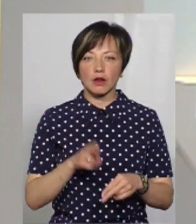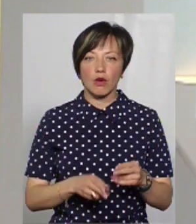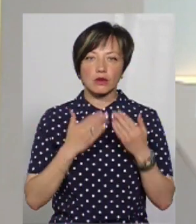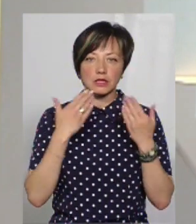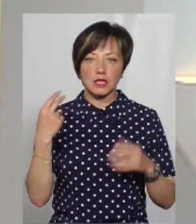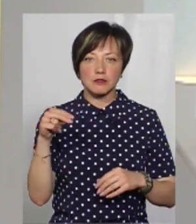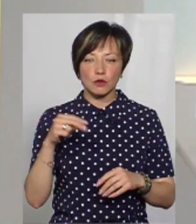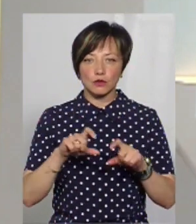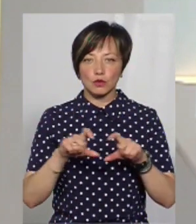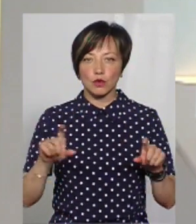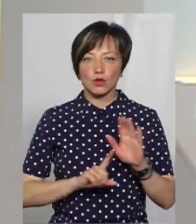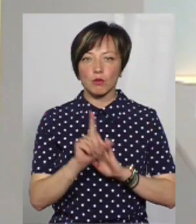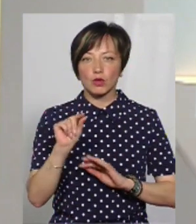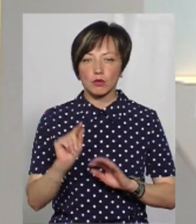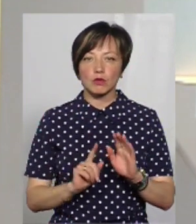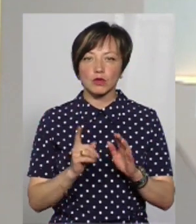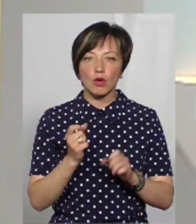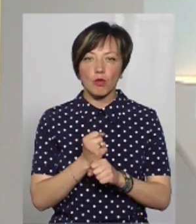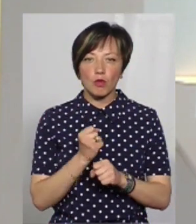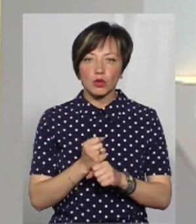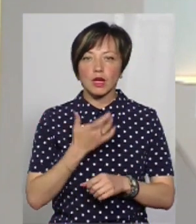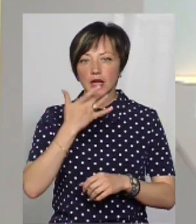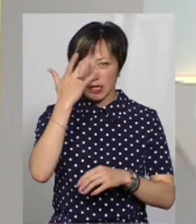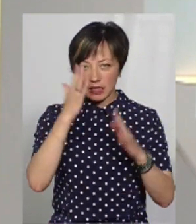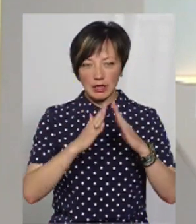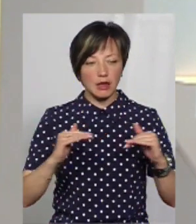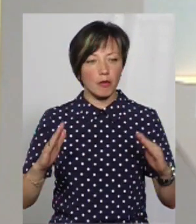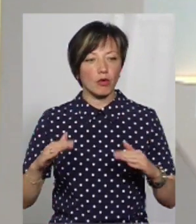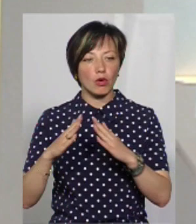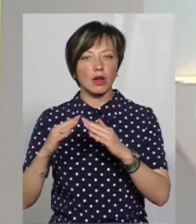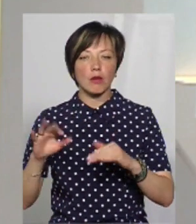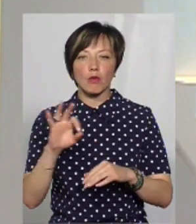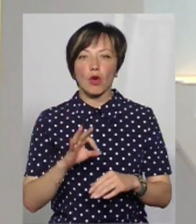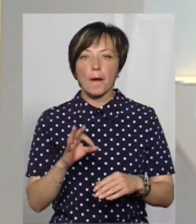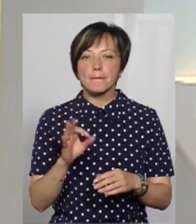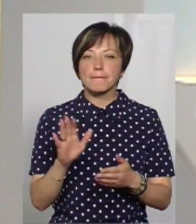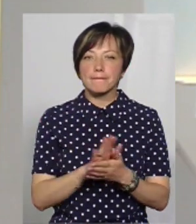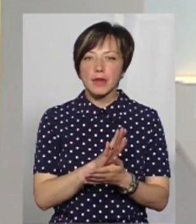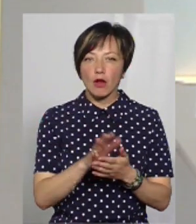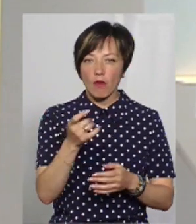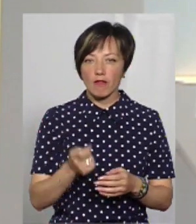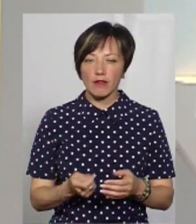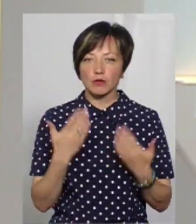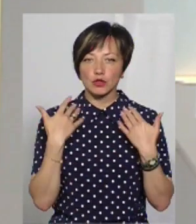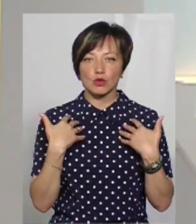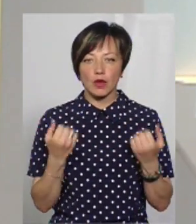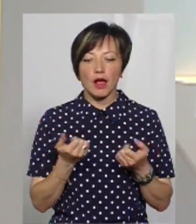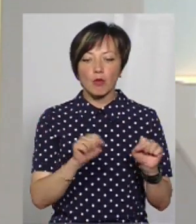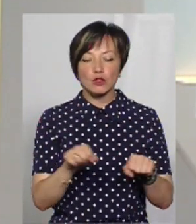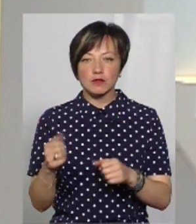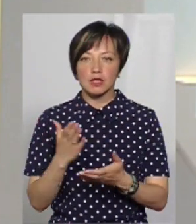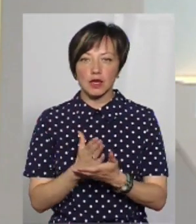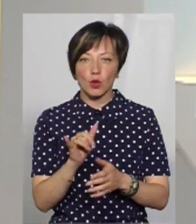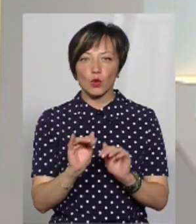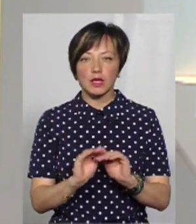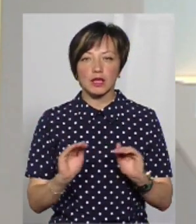дзвоники у школах. Уже з понеділка починають роботу літні табори. Про пільговий відпочинок і оздоровлення, які можливості є для